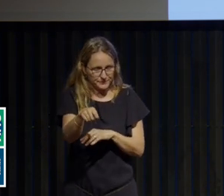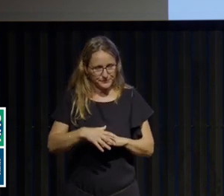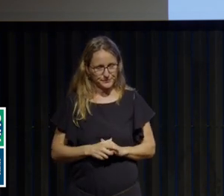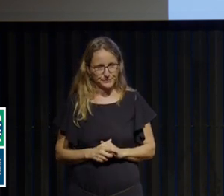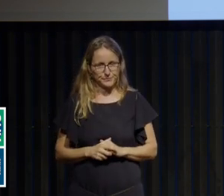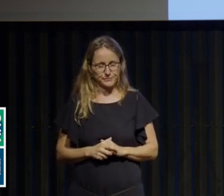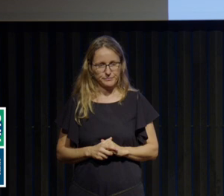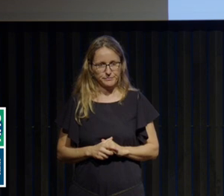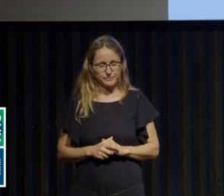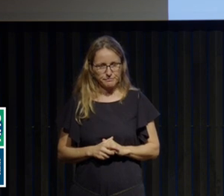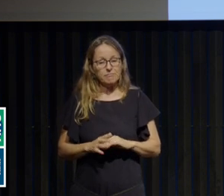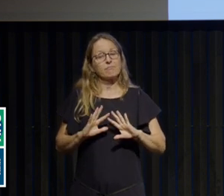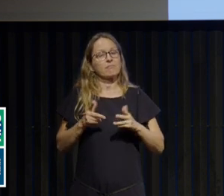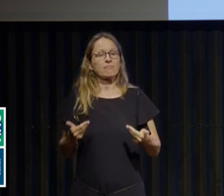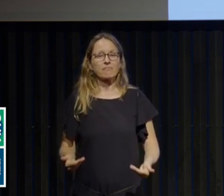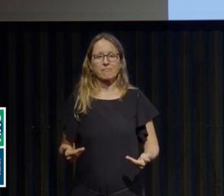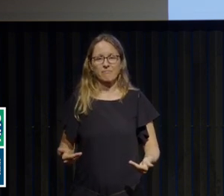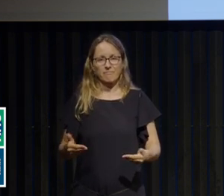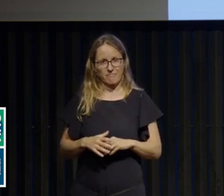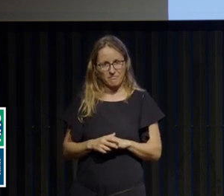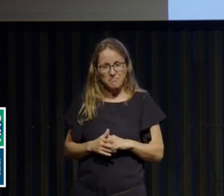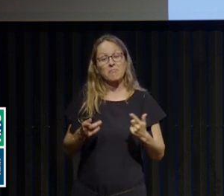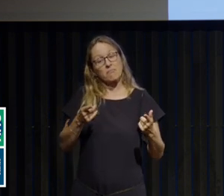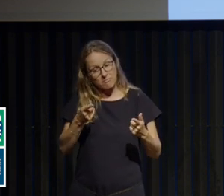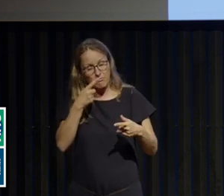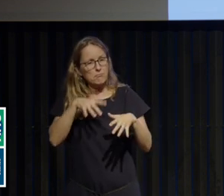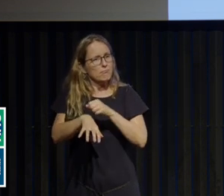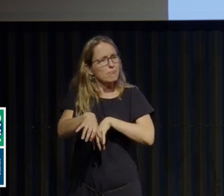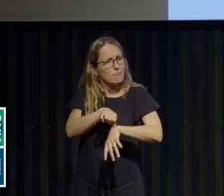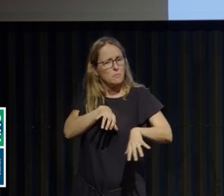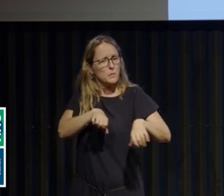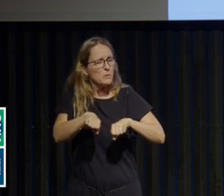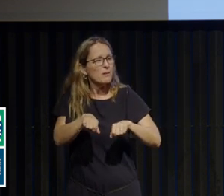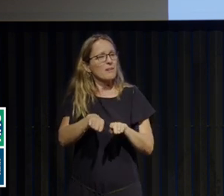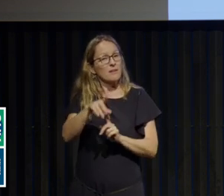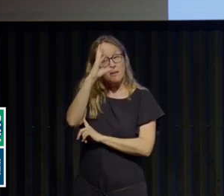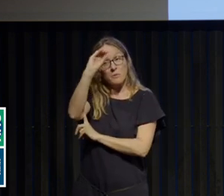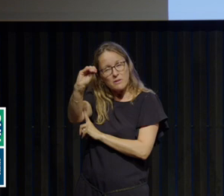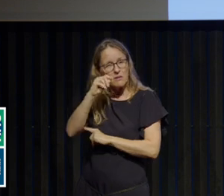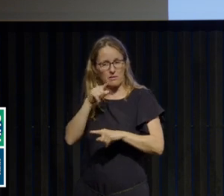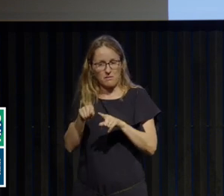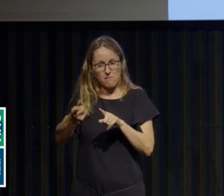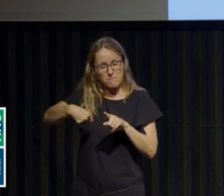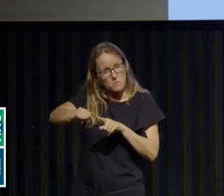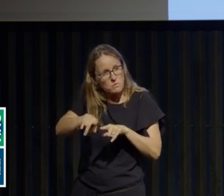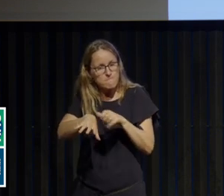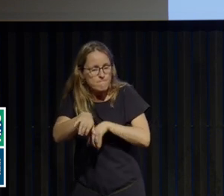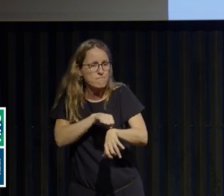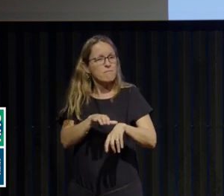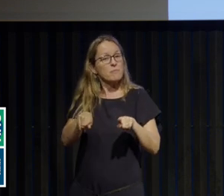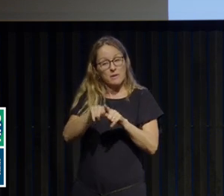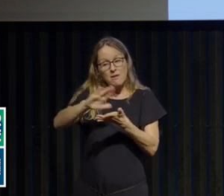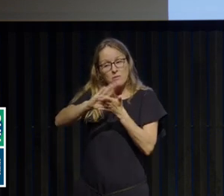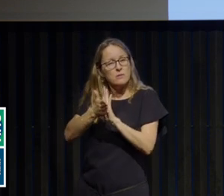Voilà. Avec actuellement, quand même, beaucoup de mobilisation, que ce soit au niveau des professionnels, que ce soit au niveau des associations,